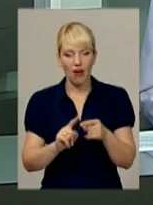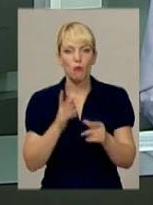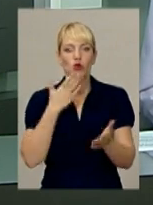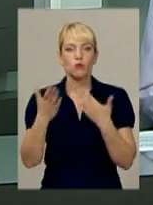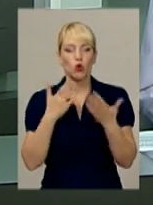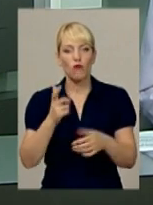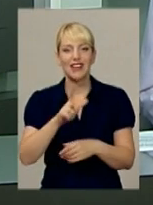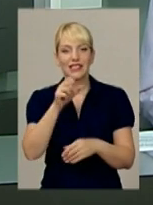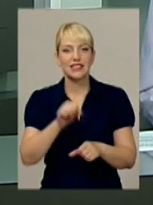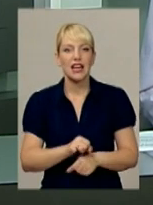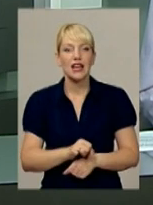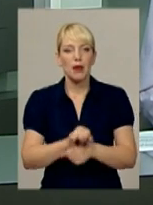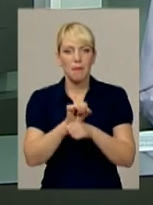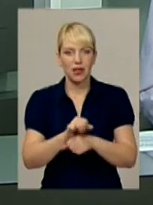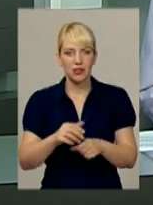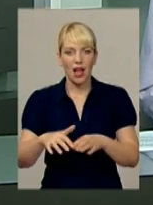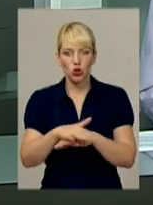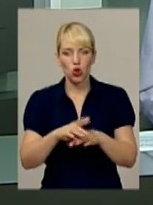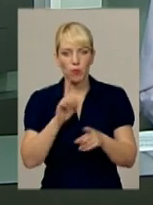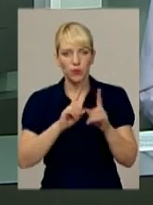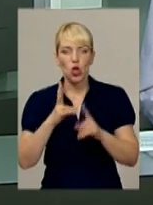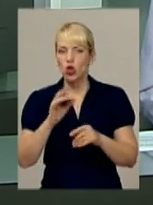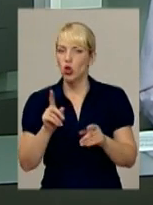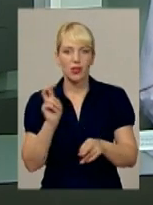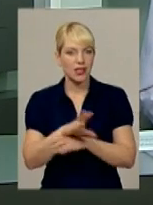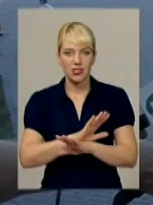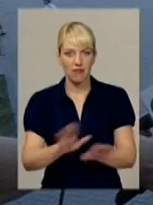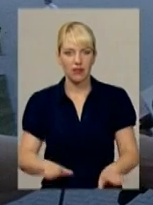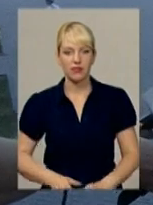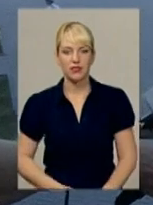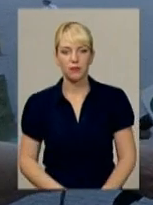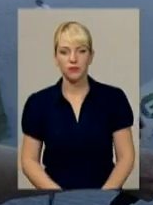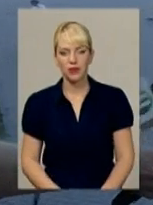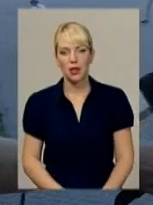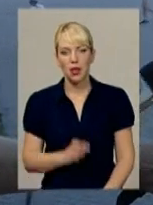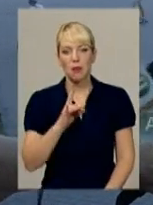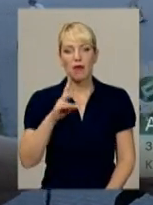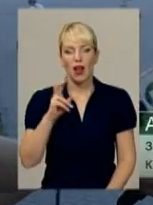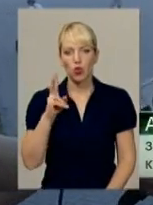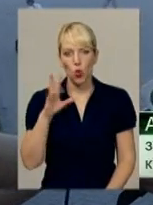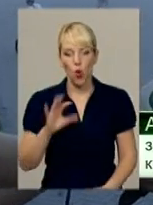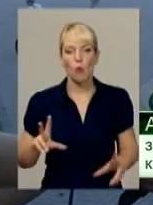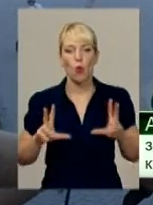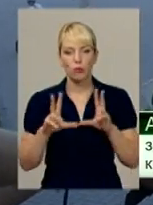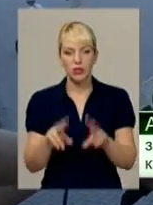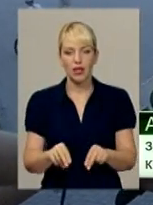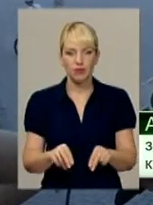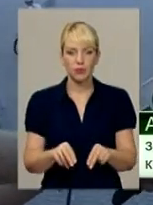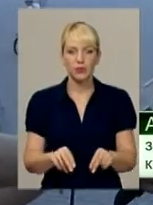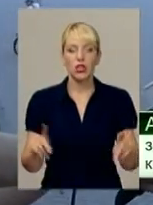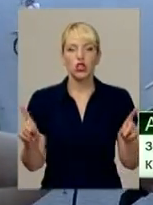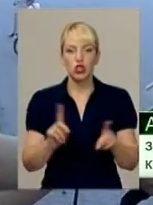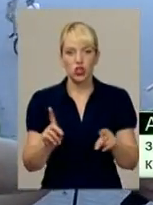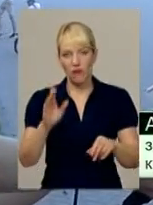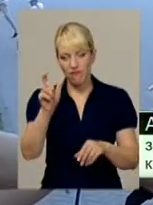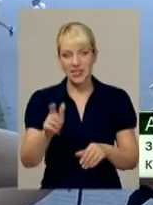особисто. Щоправда, так туди і не з'явився. «Пан Братко пообіцяв, що він з